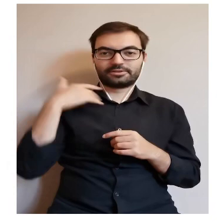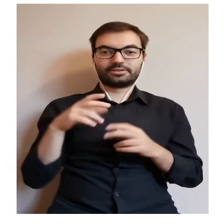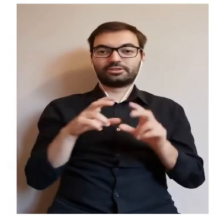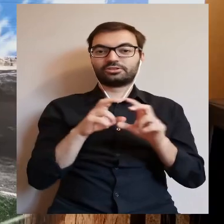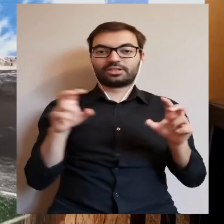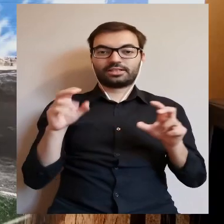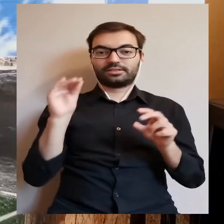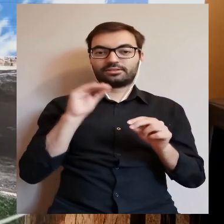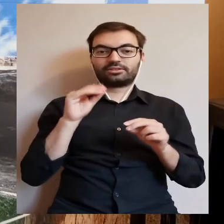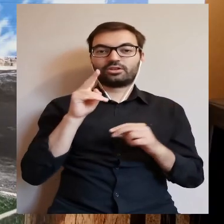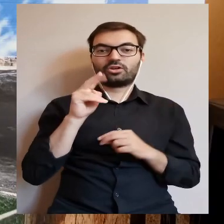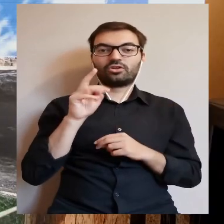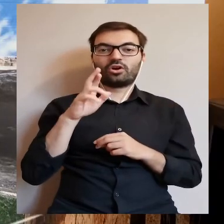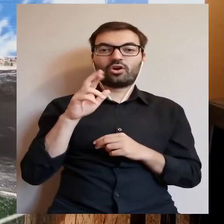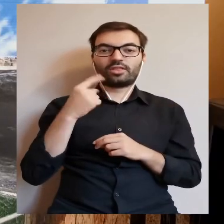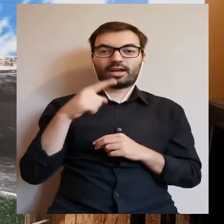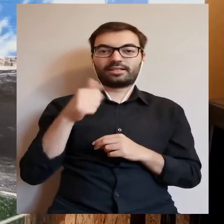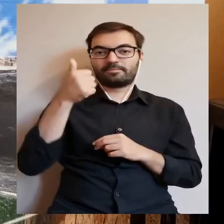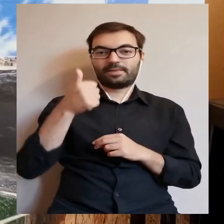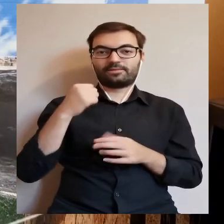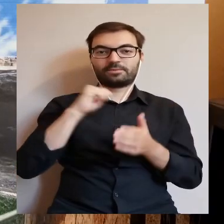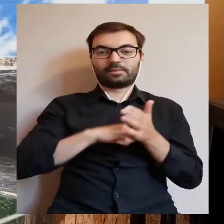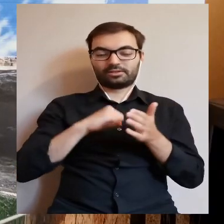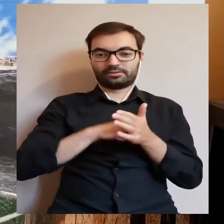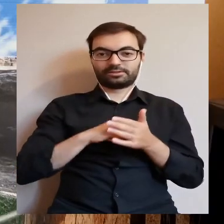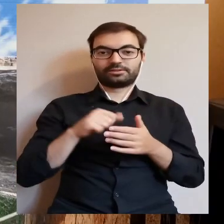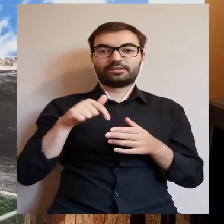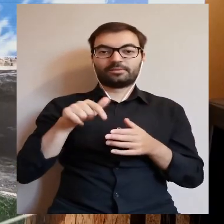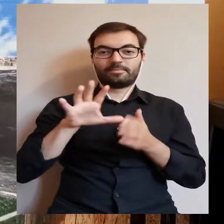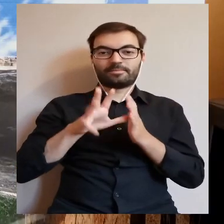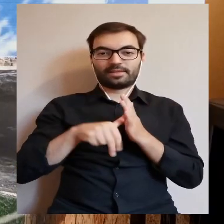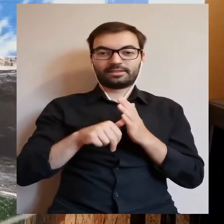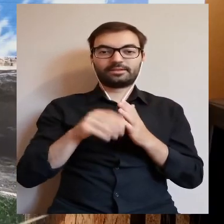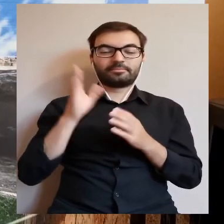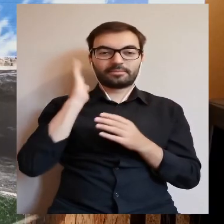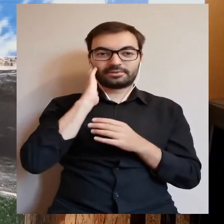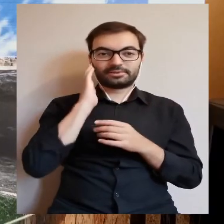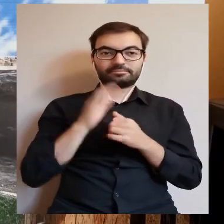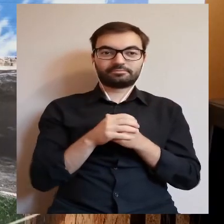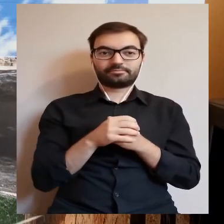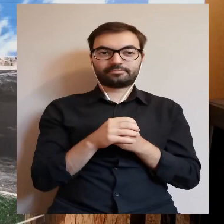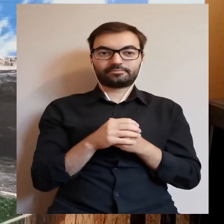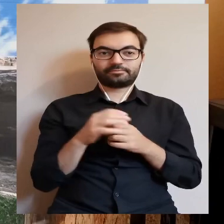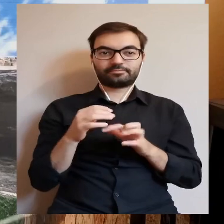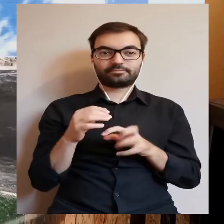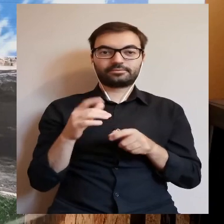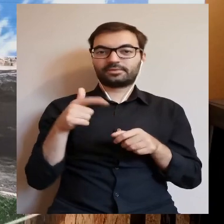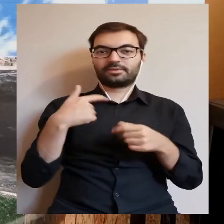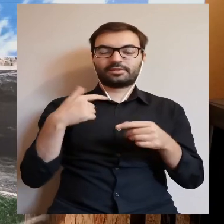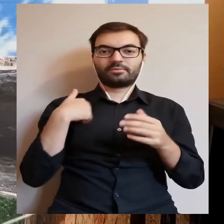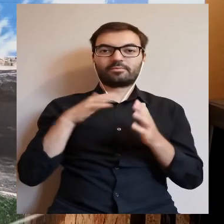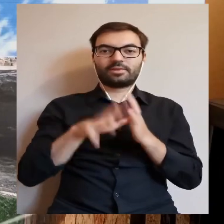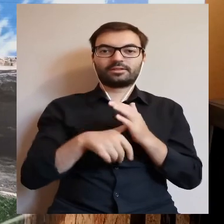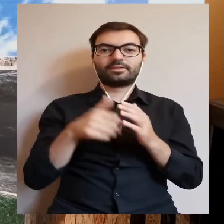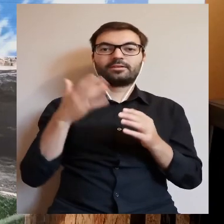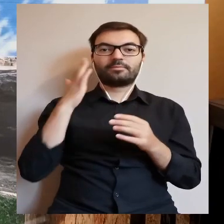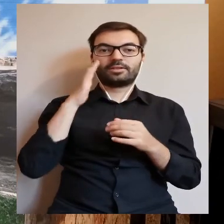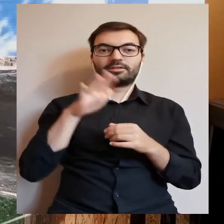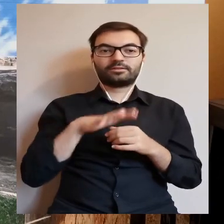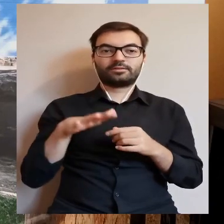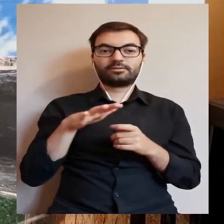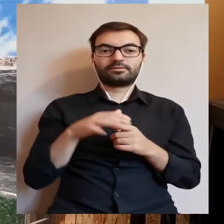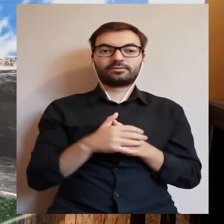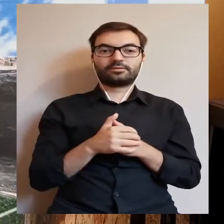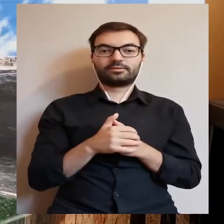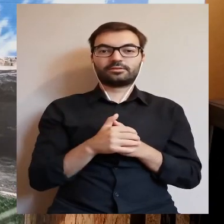temu, poza czasów Konrada I Mazowieckiego, żyła w tym mieście, wtedy to jeszcze nie było miasto, ale